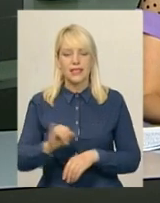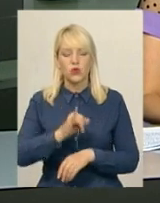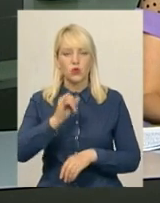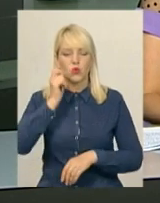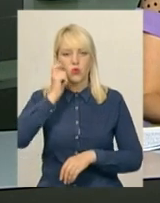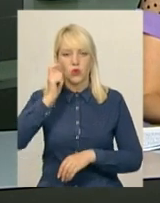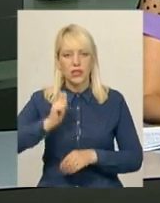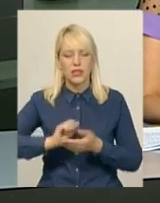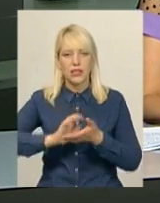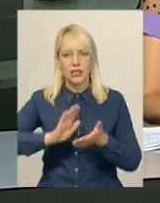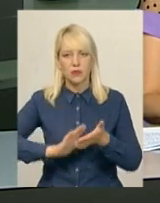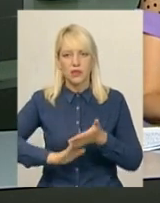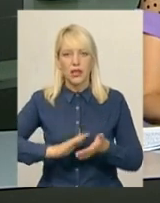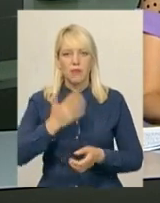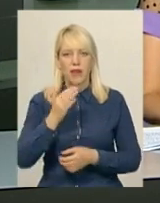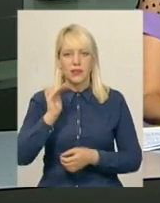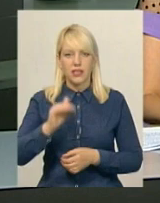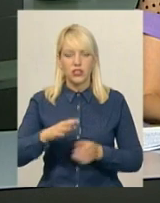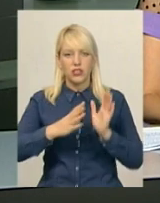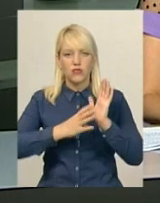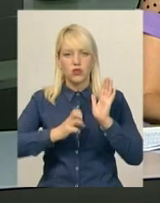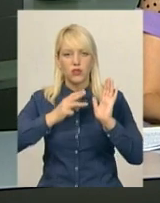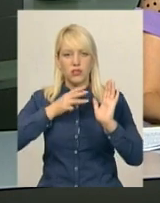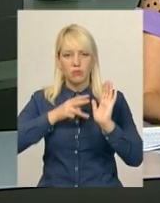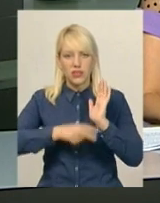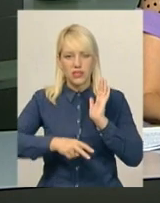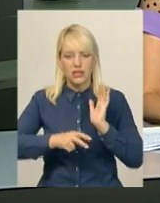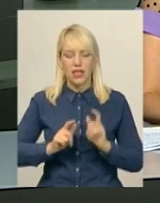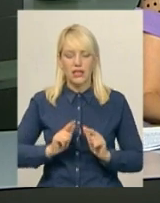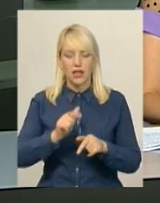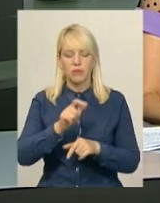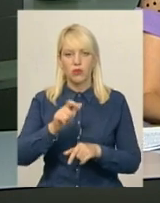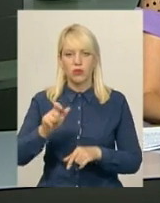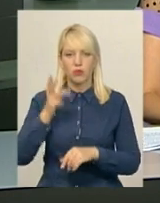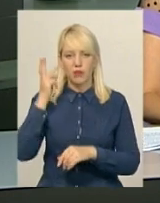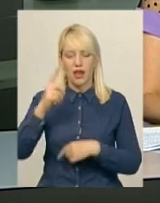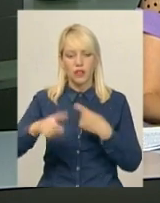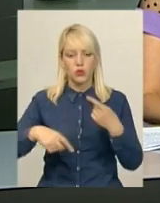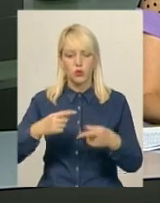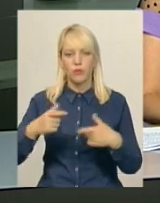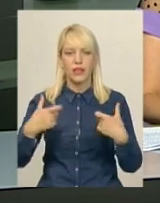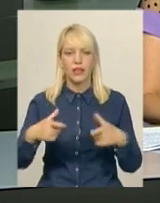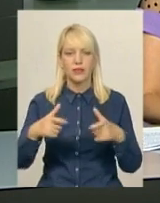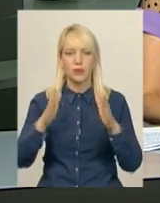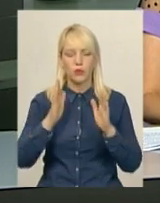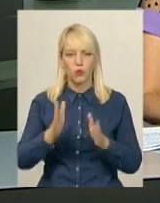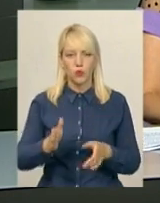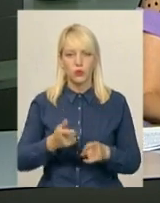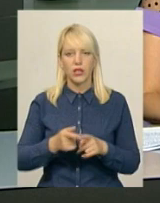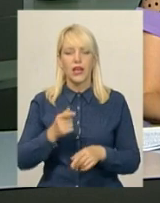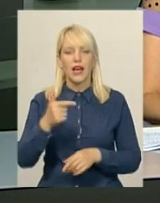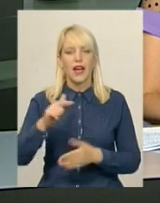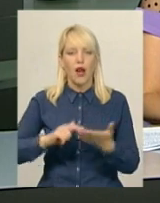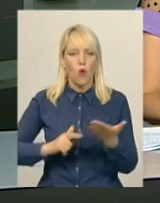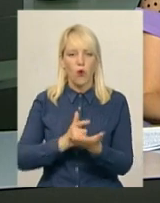зареєструвалися 5 970 абітурієнтів Смельниччини. Наступний іспит буде з географії. 8 червня 11